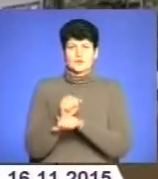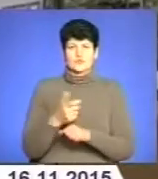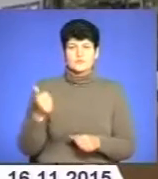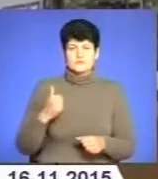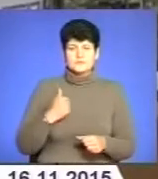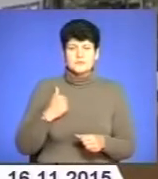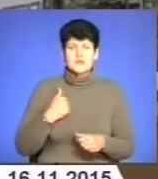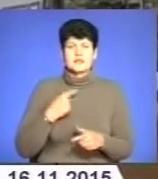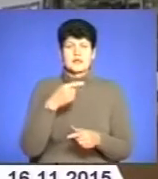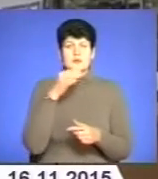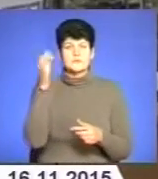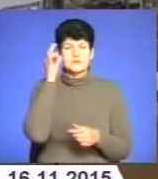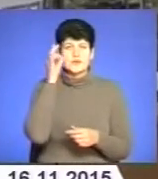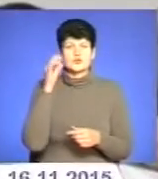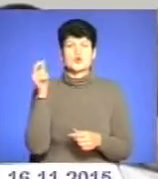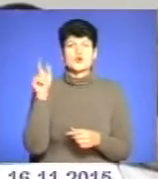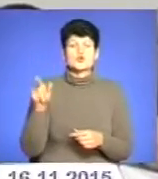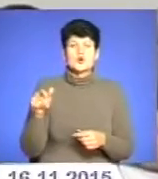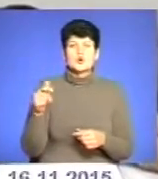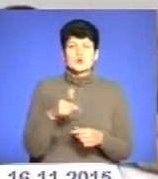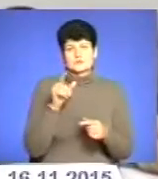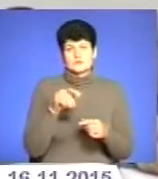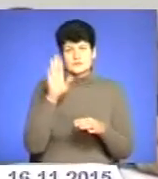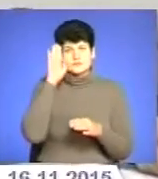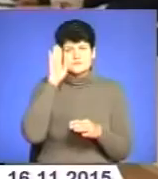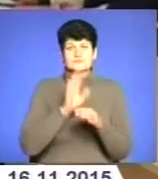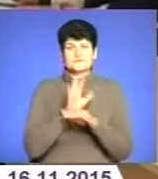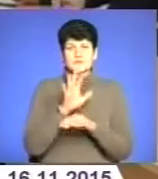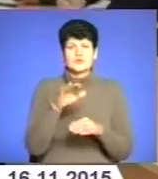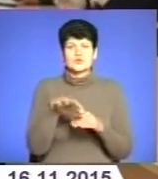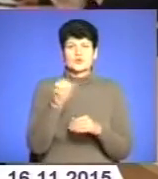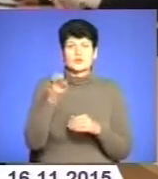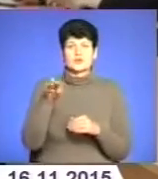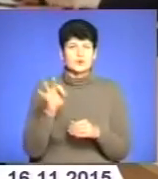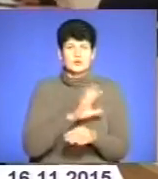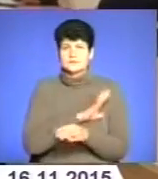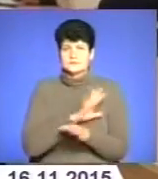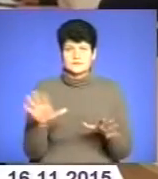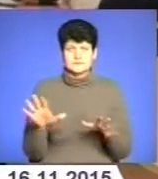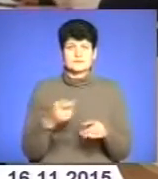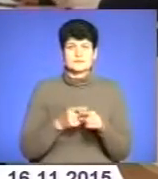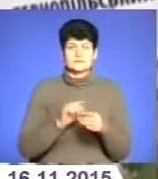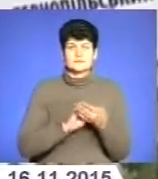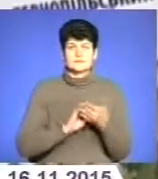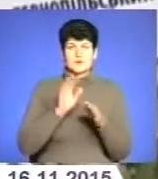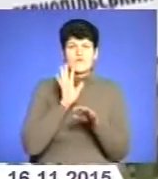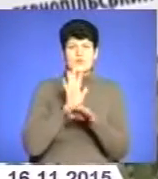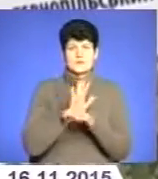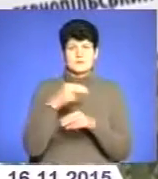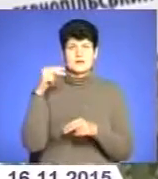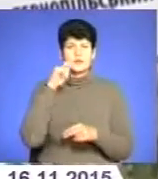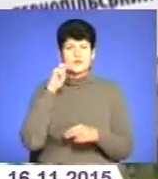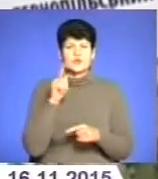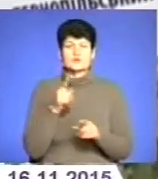Нагадує, що строковиків на службу у зону АТО не відправлятимуть. Це визначено указом президента України. Що стосується